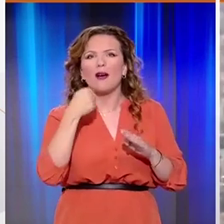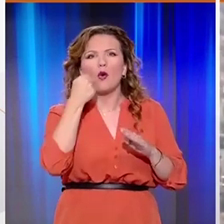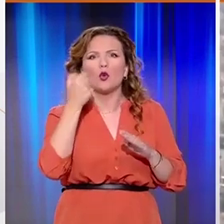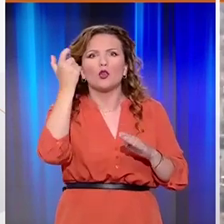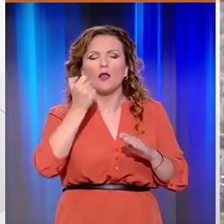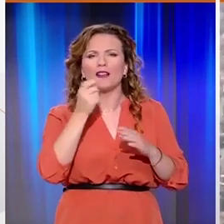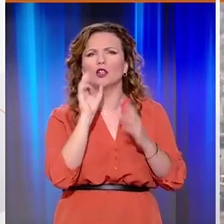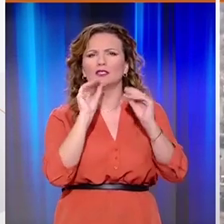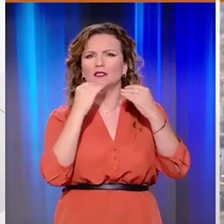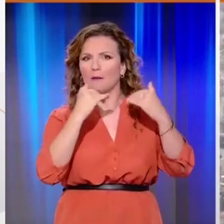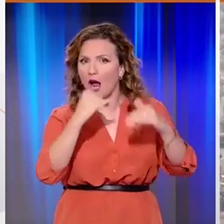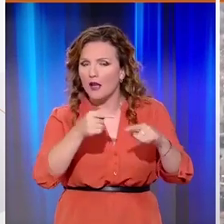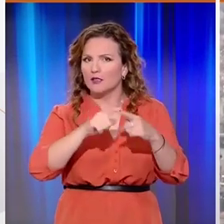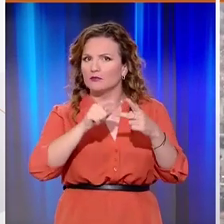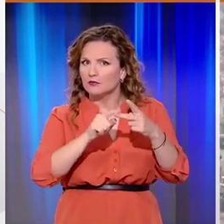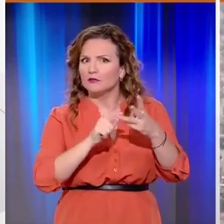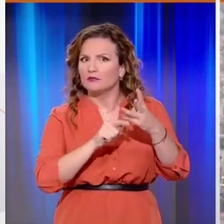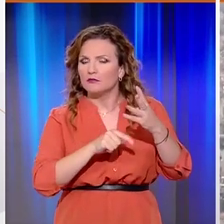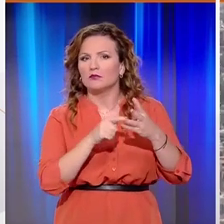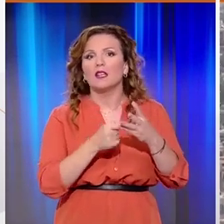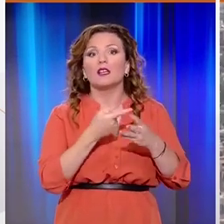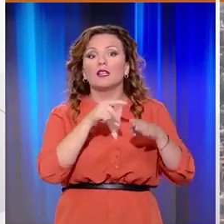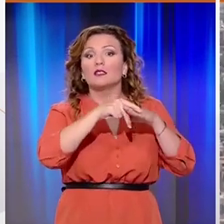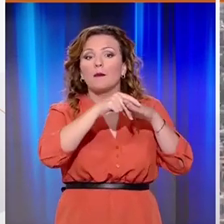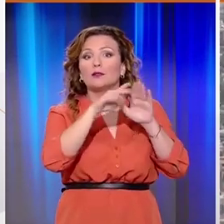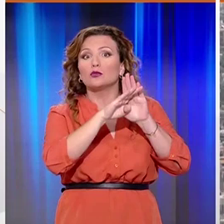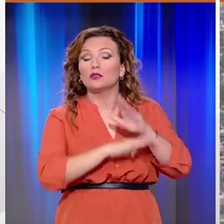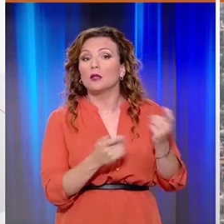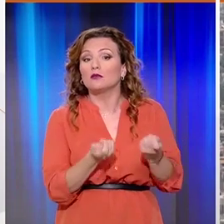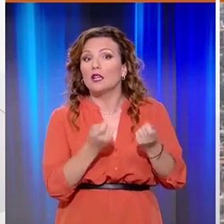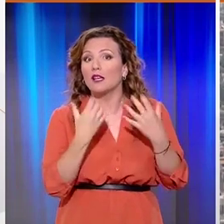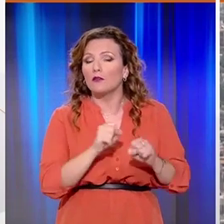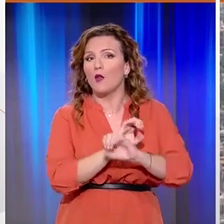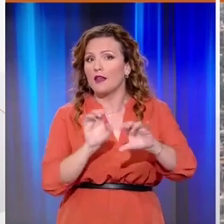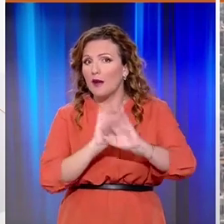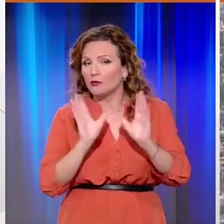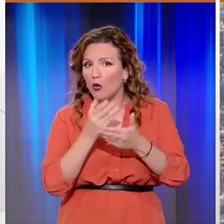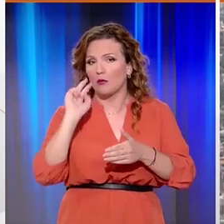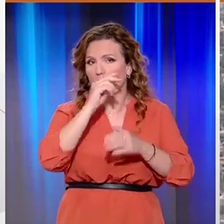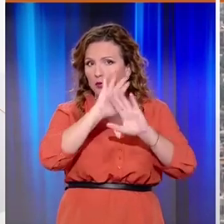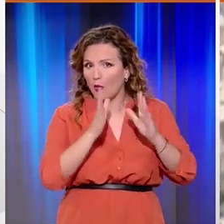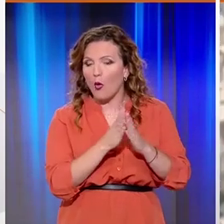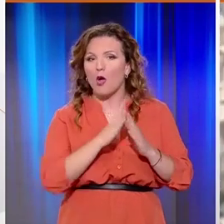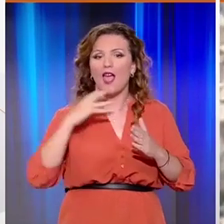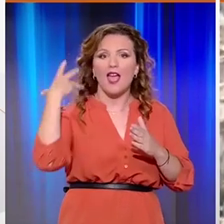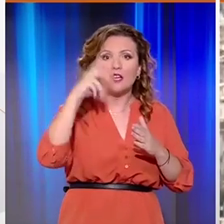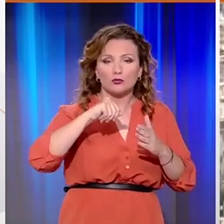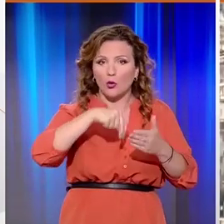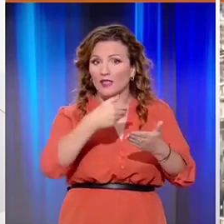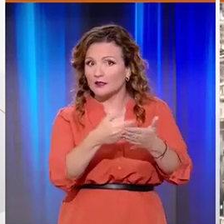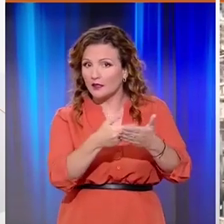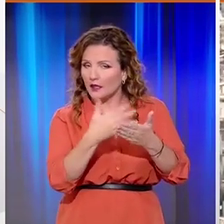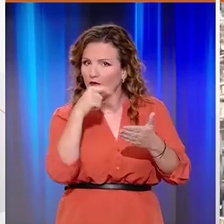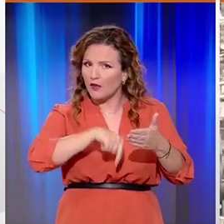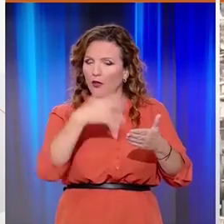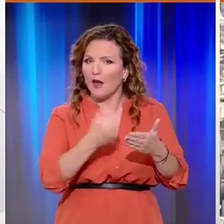κόκκινων δανείων, αλλά και η κατάσταση που επικρατεί στο τραπεζικό σύστημα. Ενώ ο κύριος Τουρνάρας ανέφερε πως με τα έως τώρα στοιχεία θα